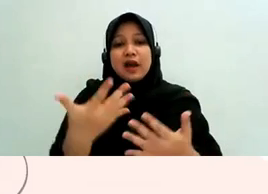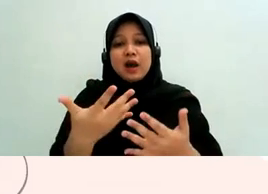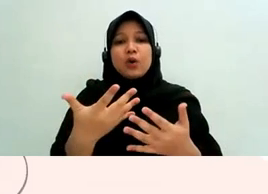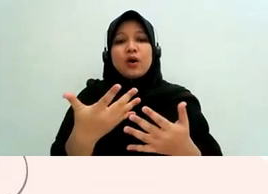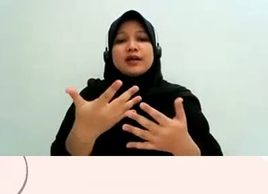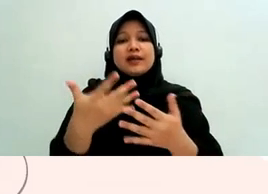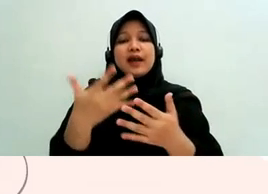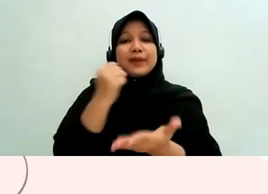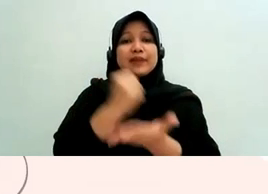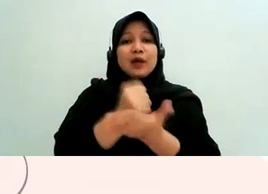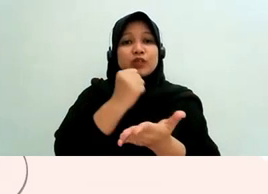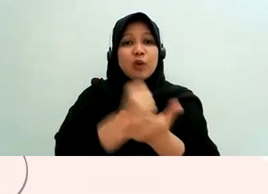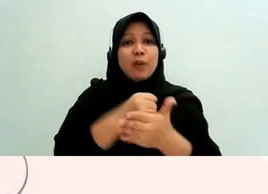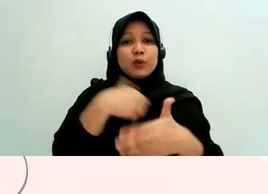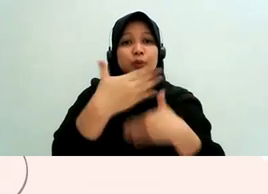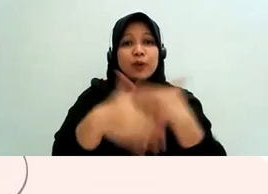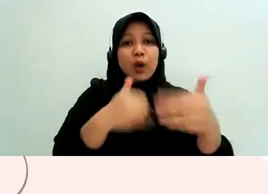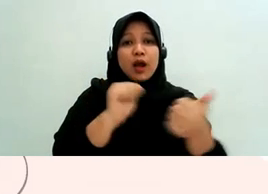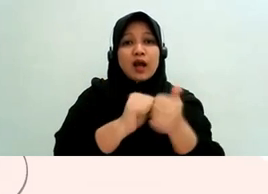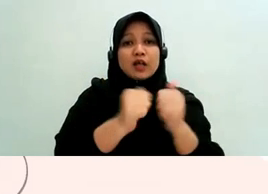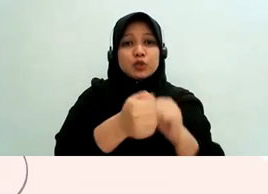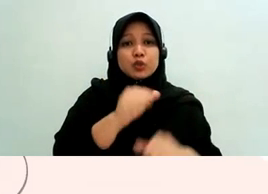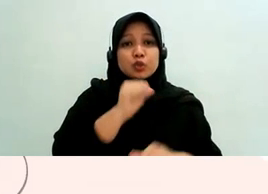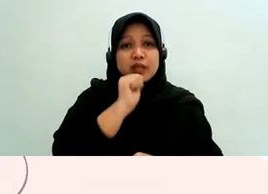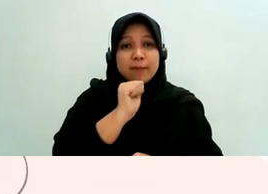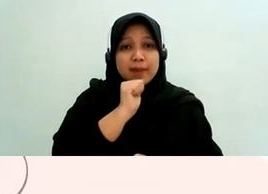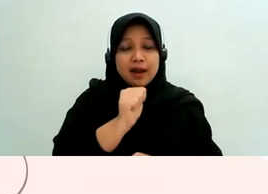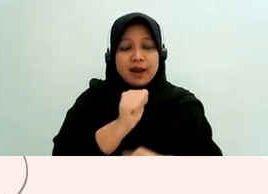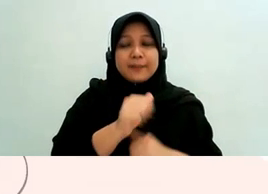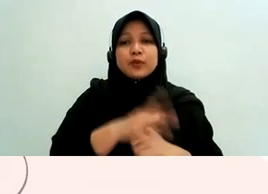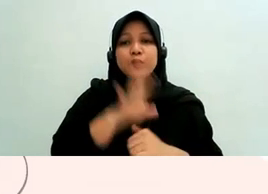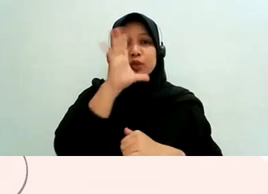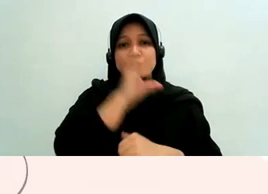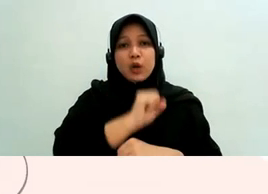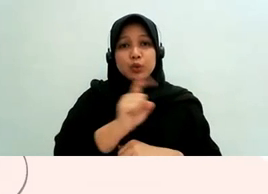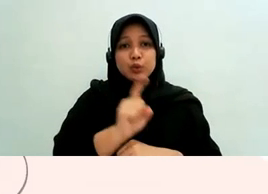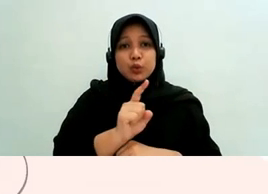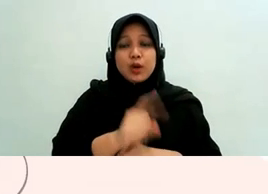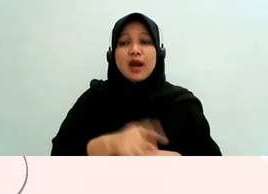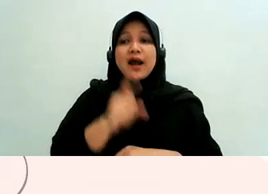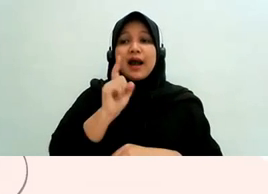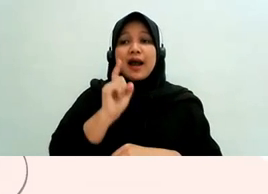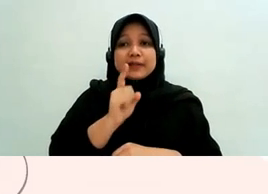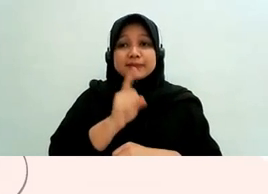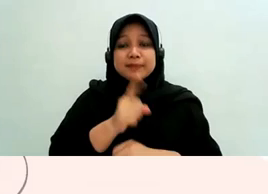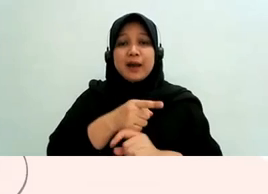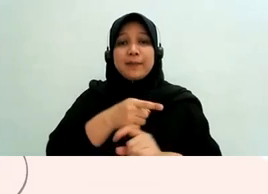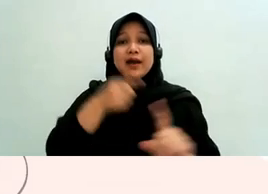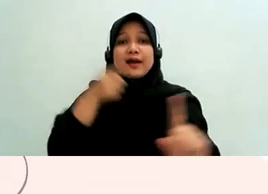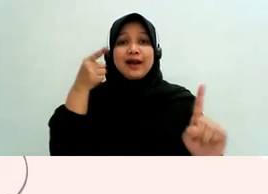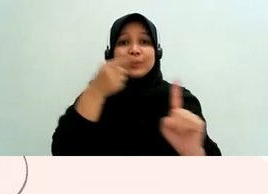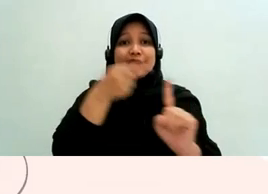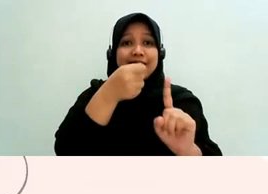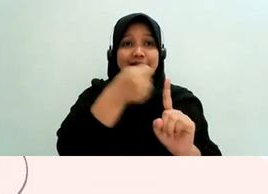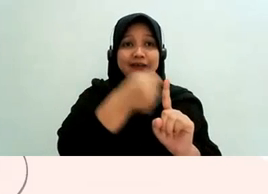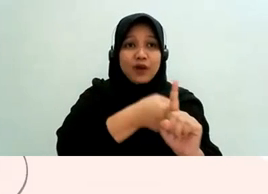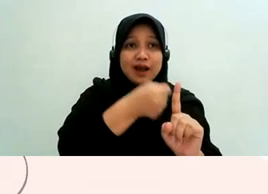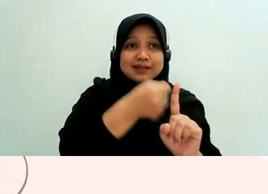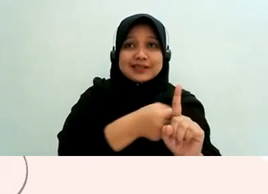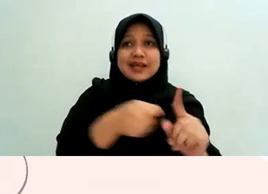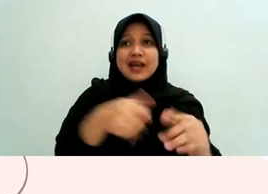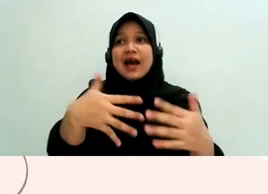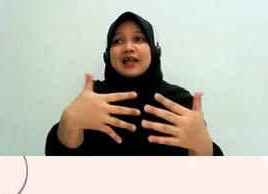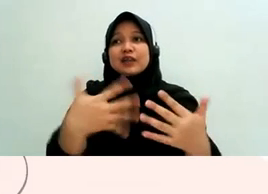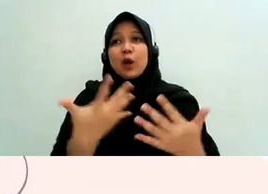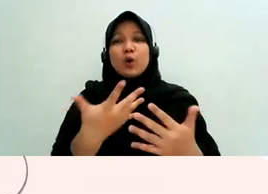tersebut kenapa? karena pengetahuan teman-teman terhadap target advokasi ini atau pemangku kebijakan yang